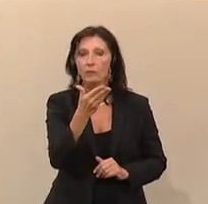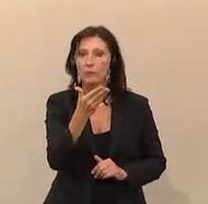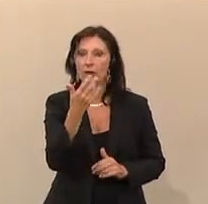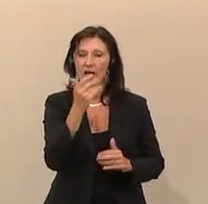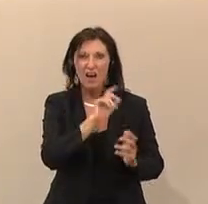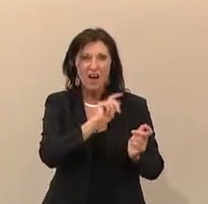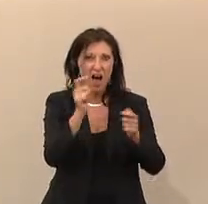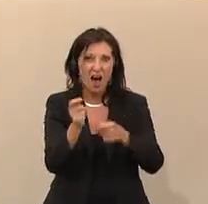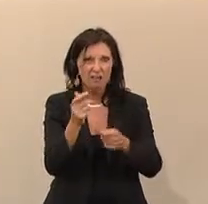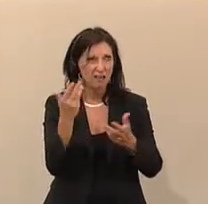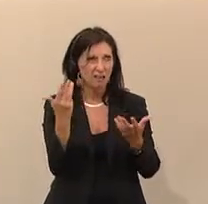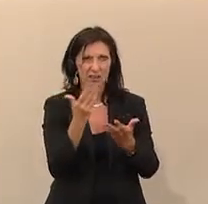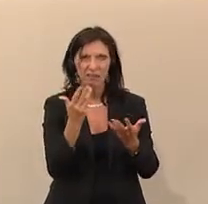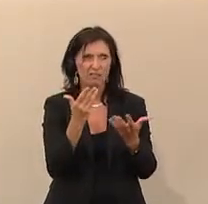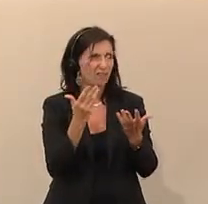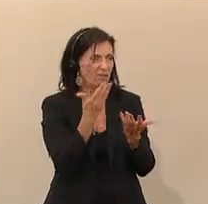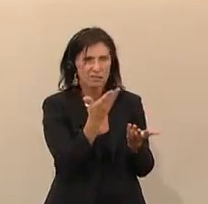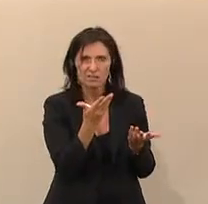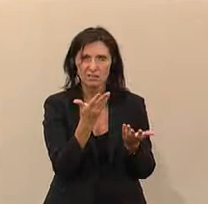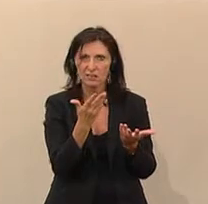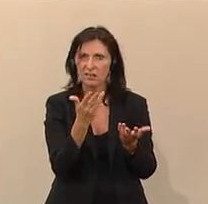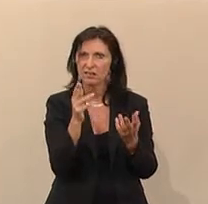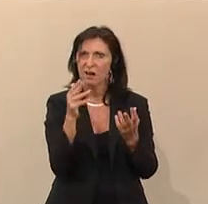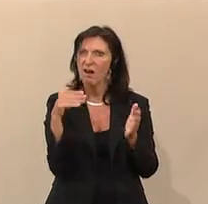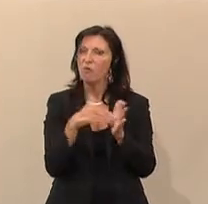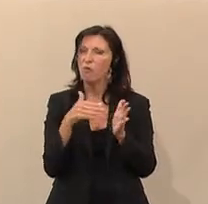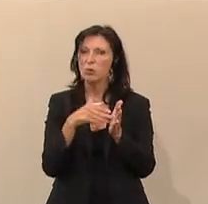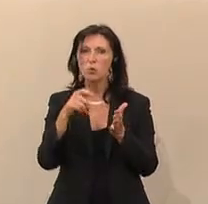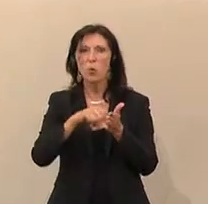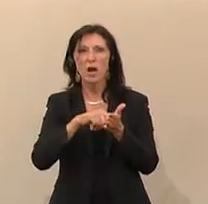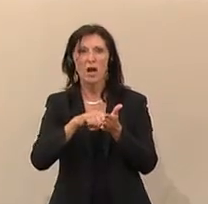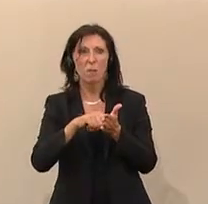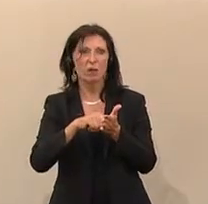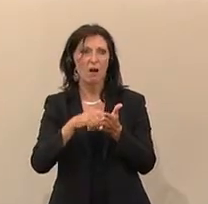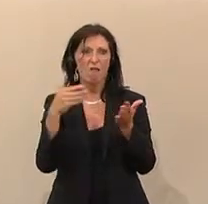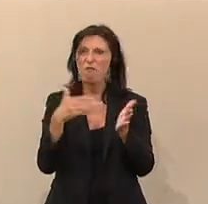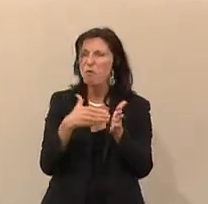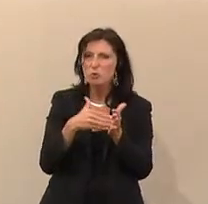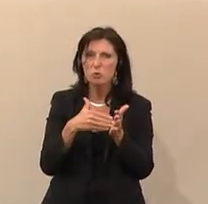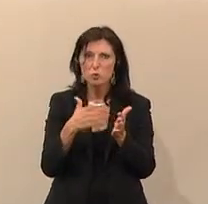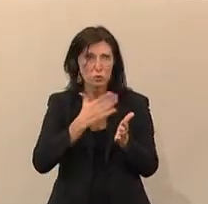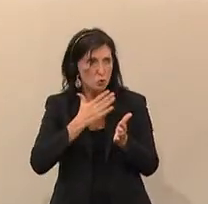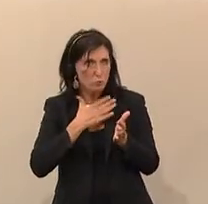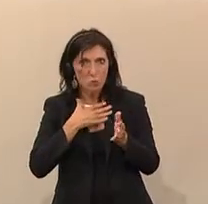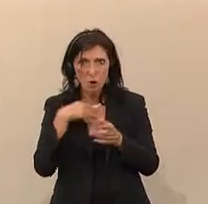Ihrem Antrag? Warum wollen Sie etwas reparieren, das so gut funktioniert, fragt man sich?